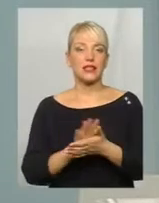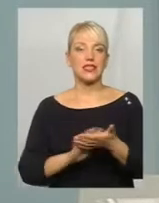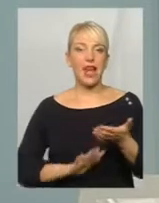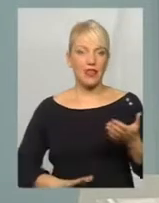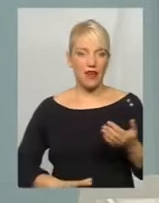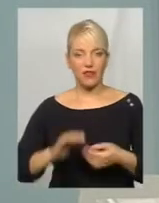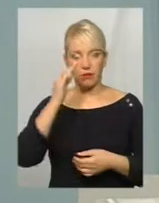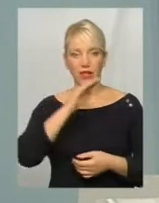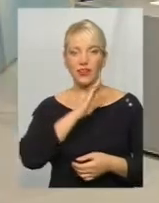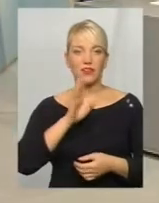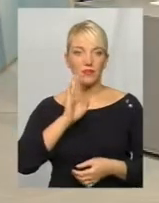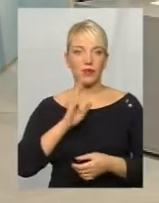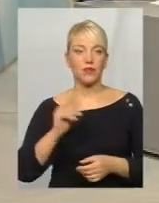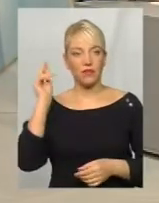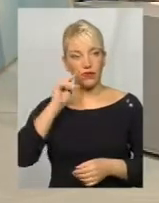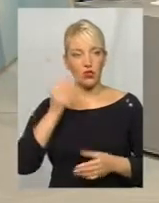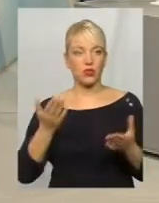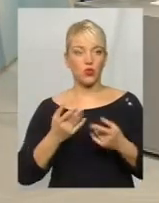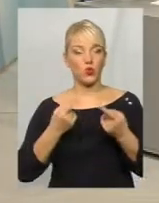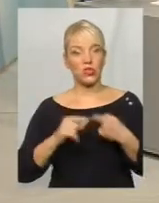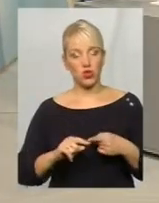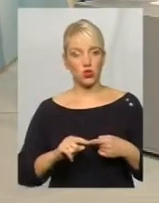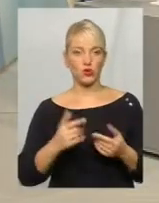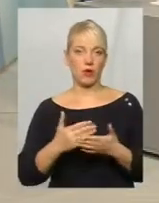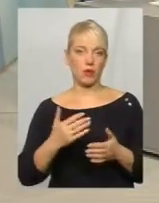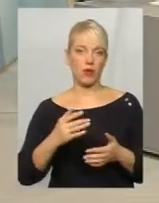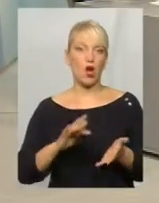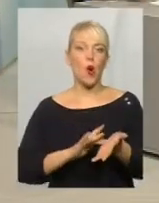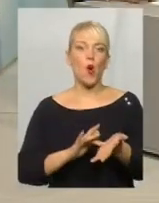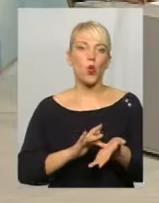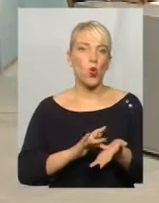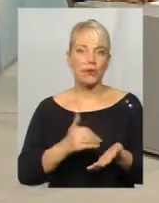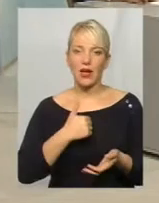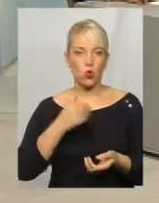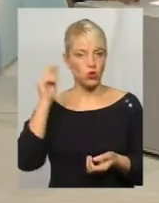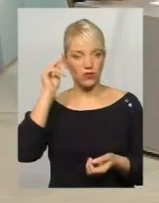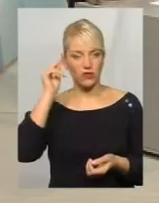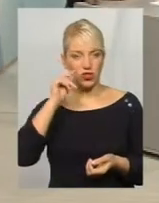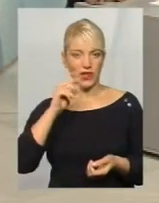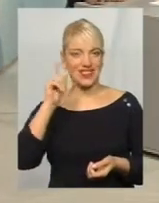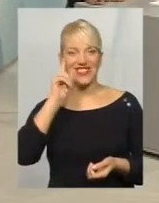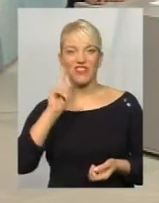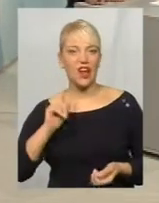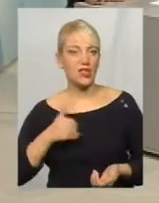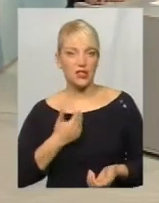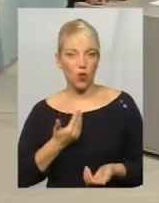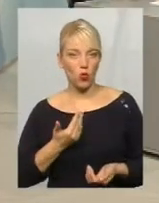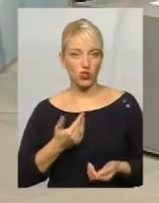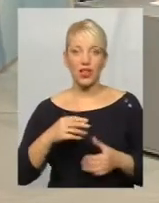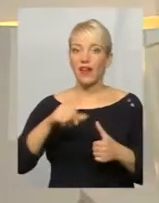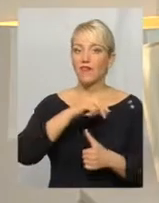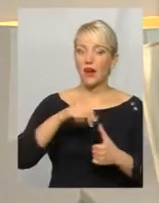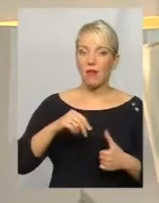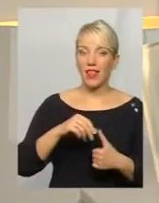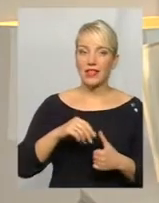до прикладу, вивчати якусь іншу, роми захочуть вивчати євреї, вірмени,